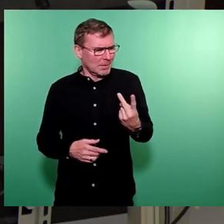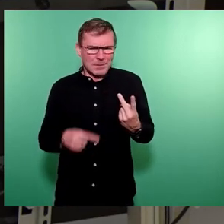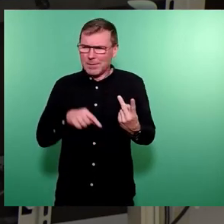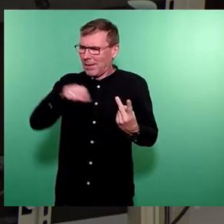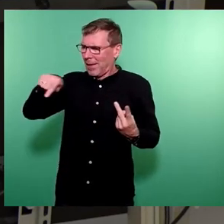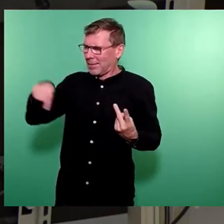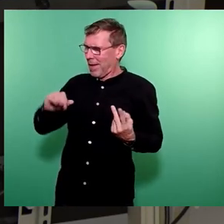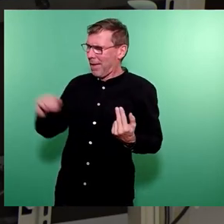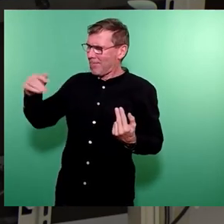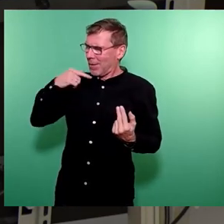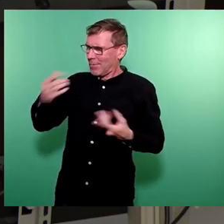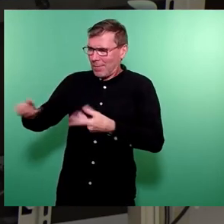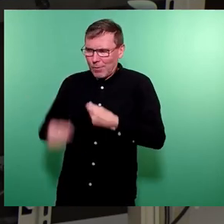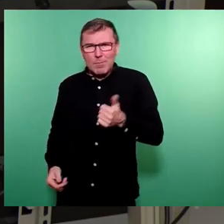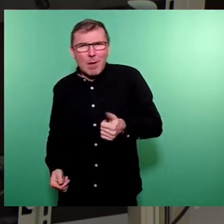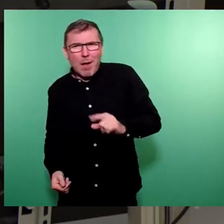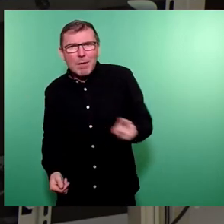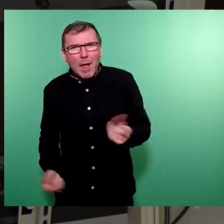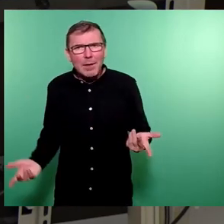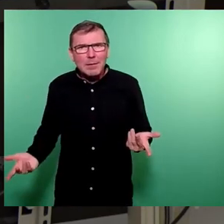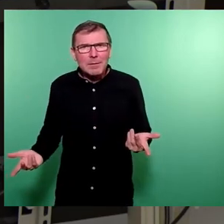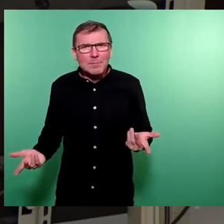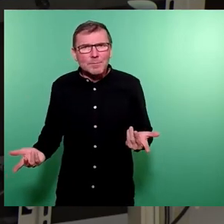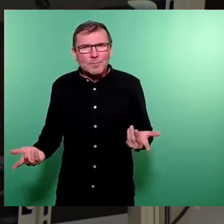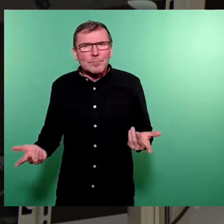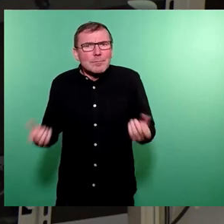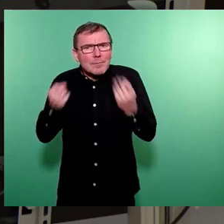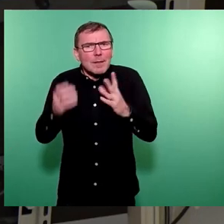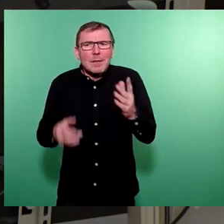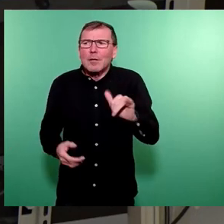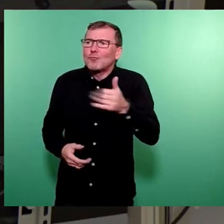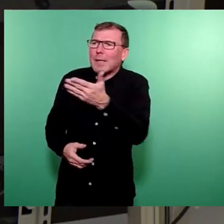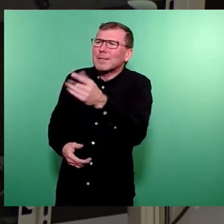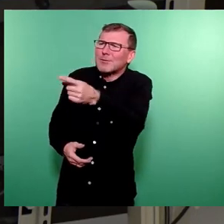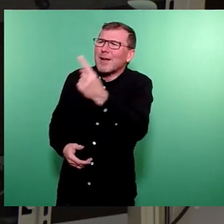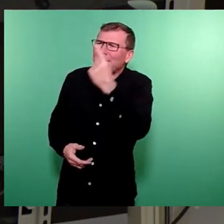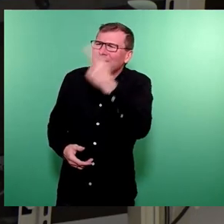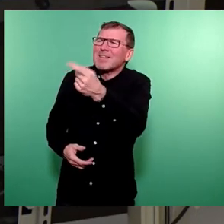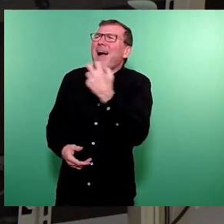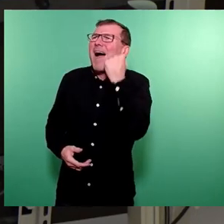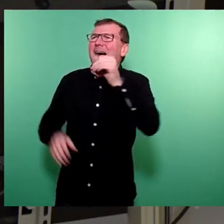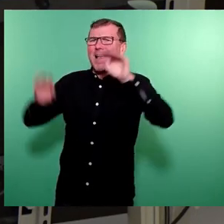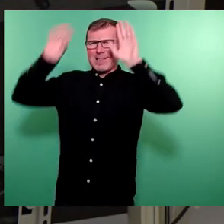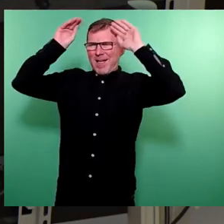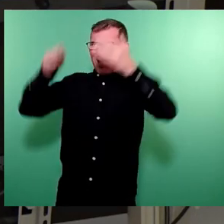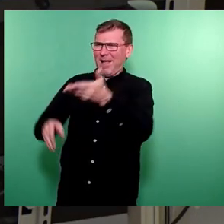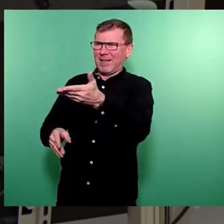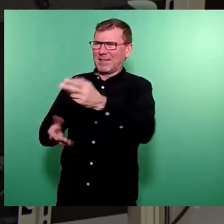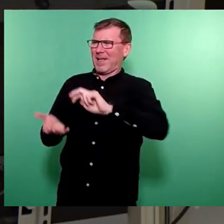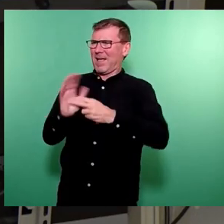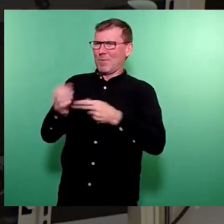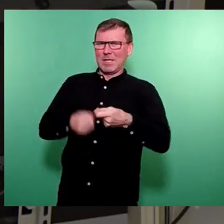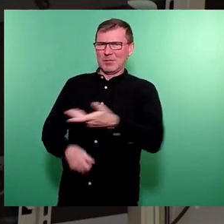Mehrheit zusammen? Ja oder nein? Und da muss ich sagen, Johannes, du bist ein so alter Hase im politischen